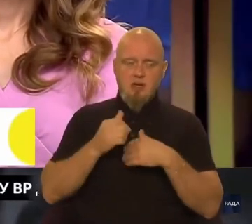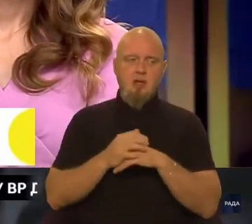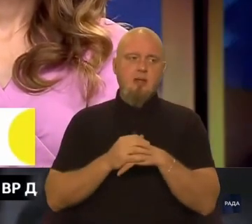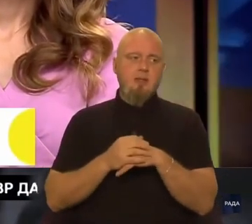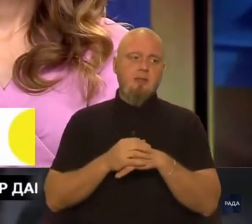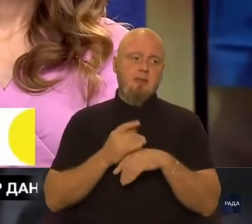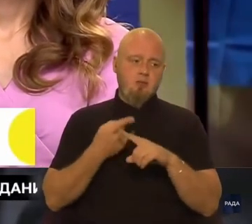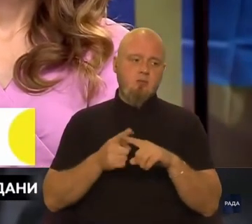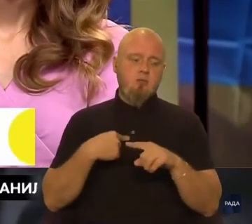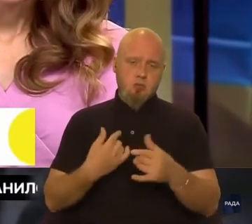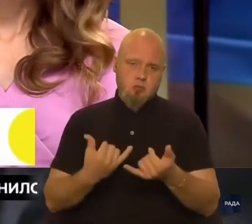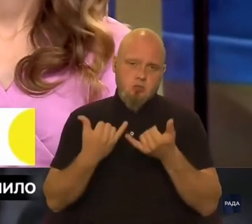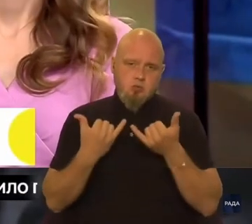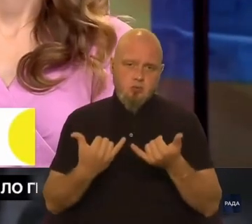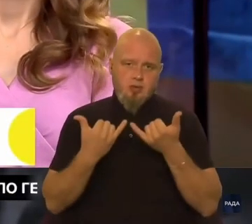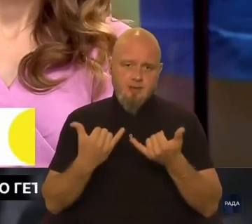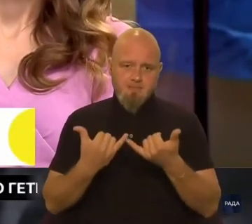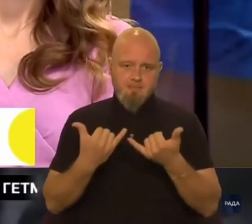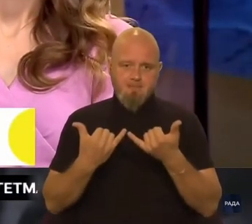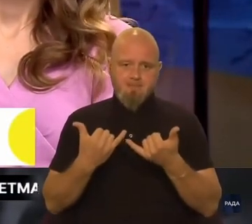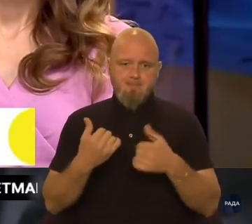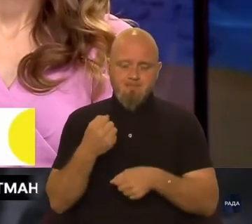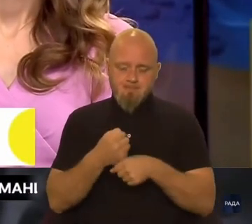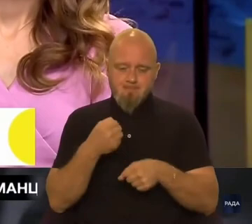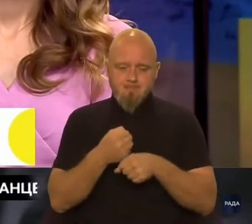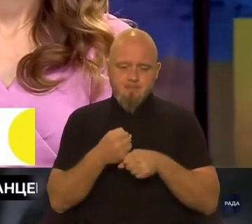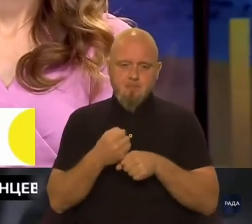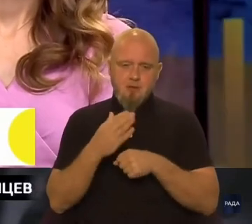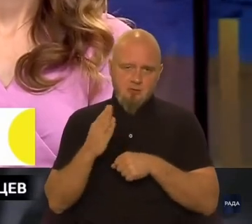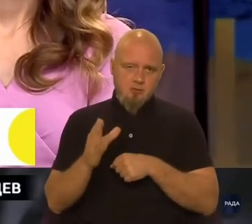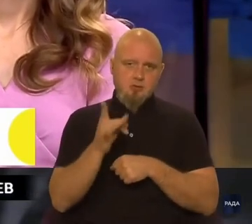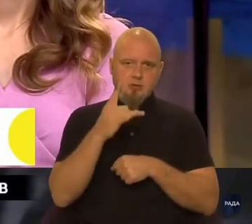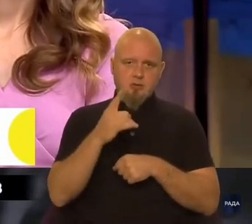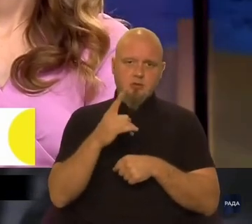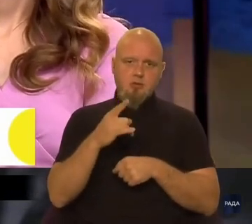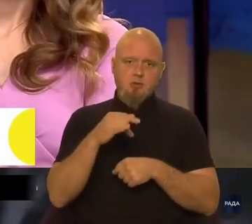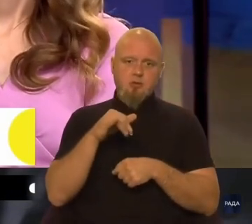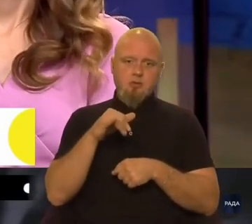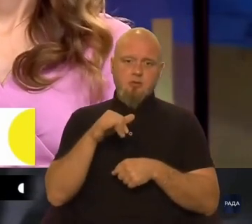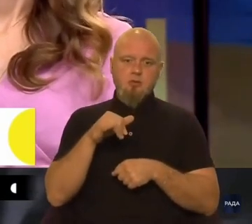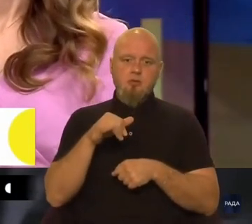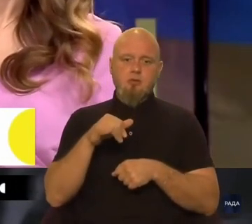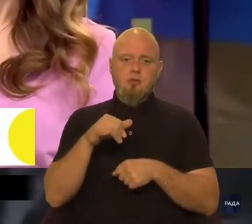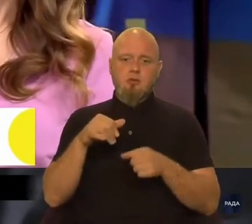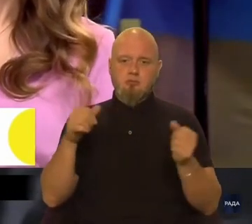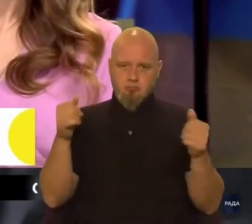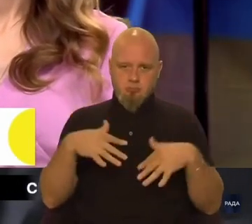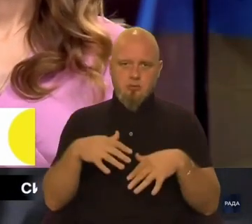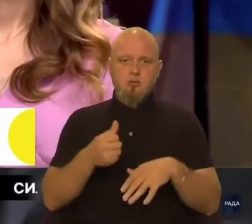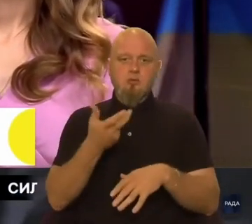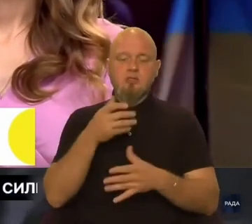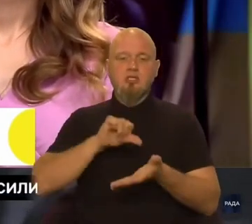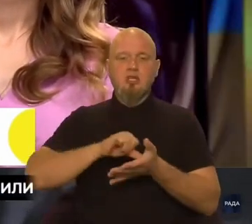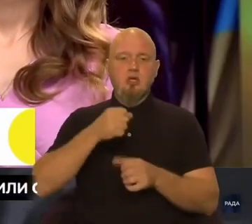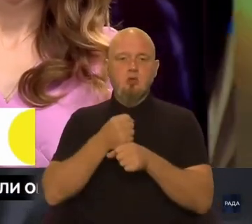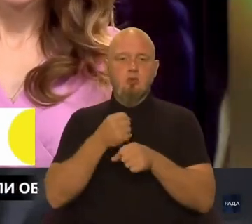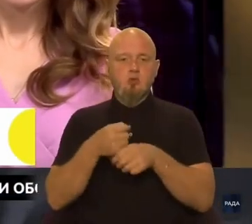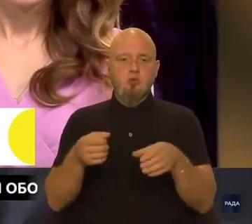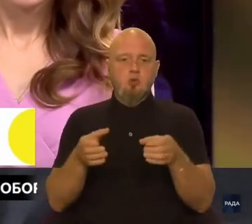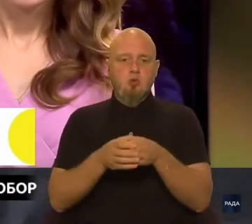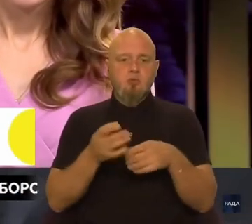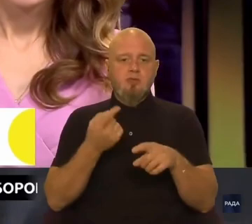Тому ми сьогодні працюємо, ми ще раз, оскільки члени робочої групи –